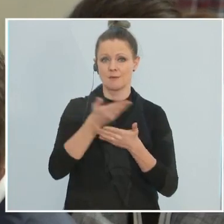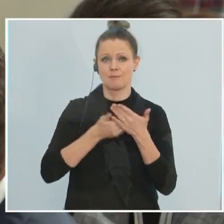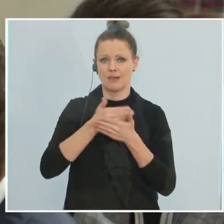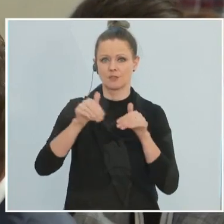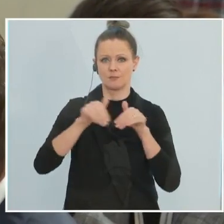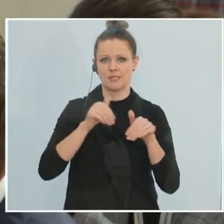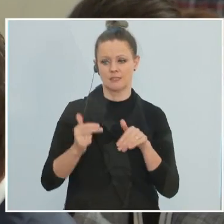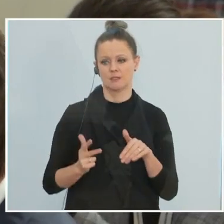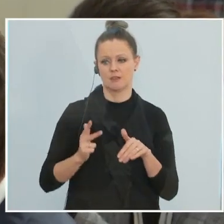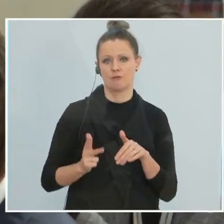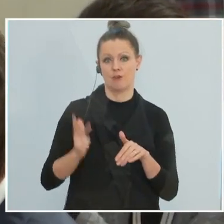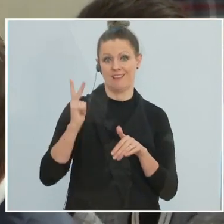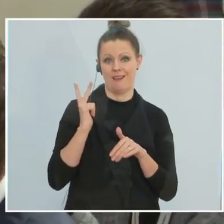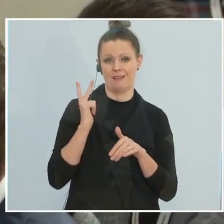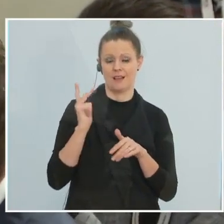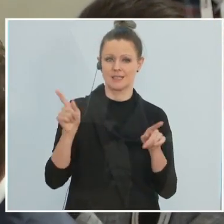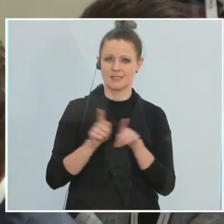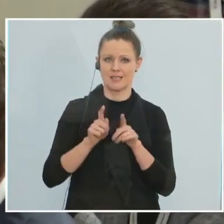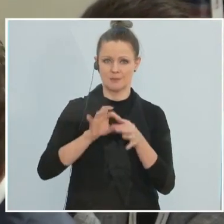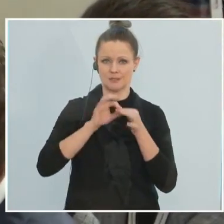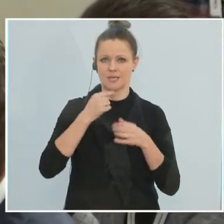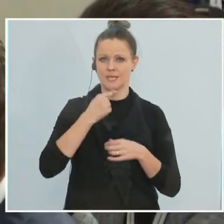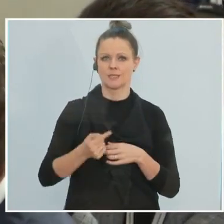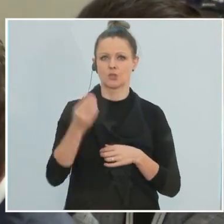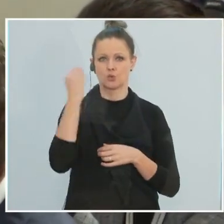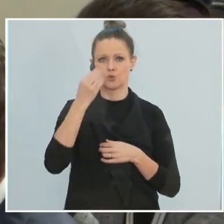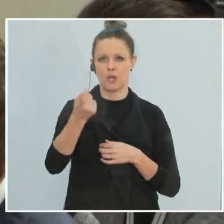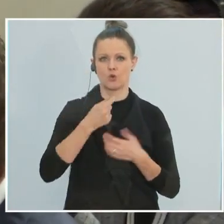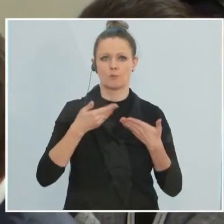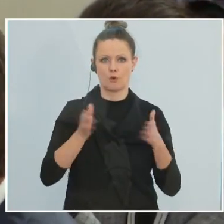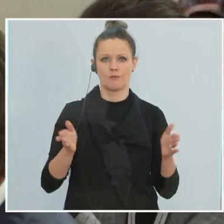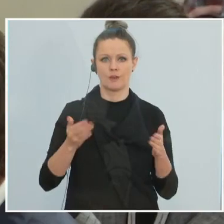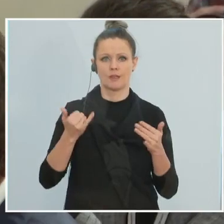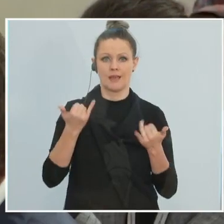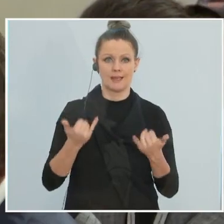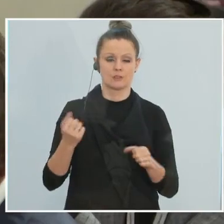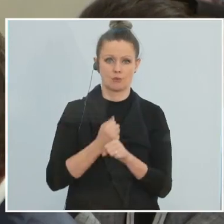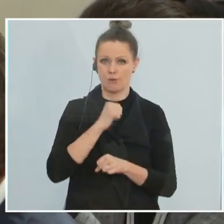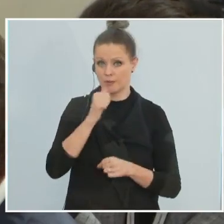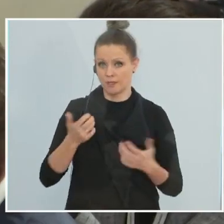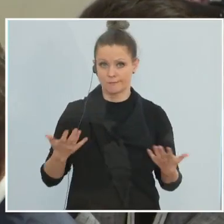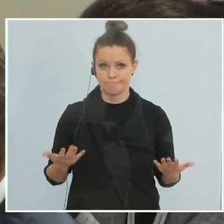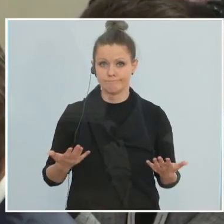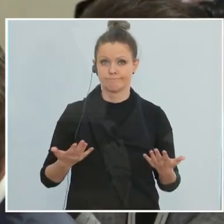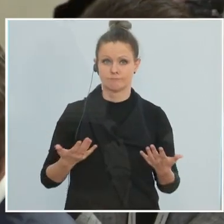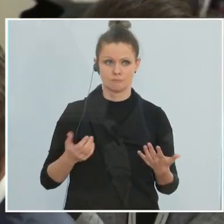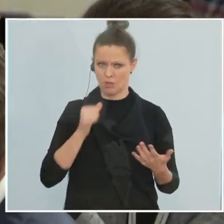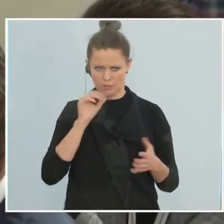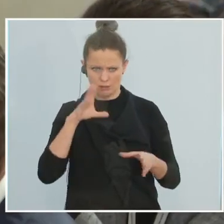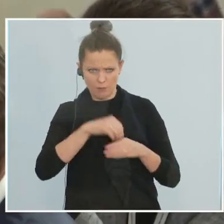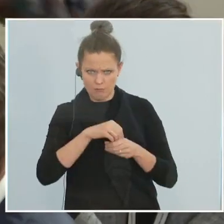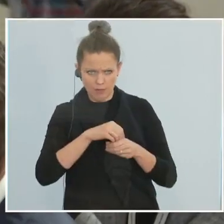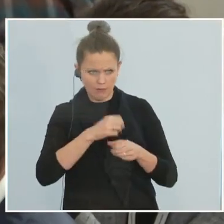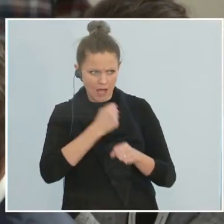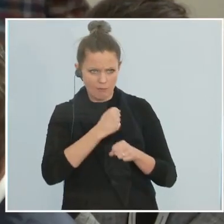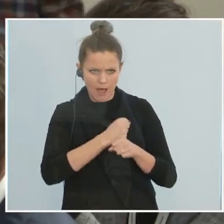drei Tagen genau zu demselben Punkt gesagt, die Schulen werden geöffnet. Jetzt werden sie nicht geöffnet. War er nicht eingebunden? Oder warum hat er